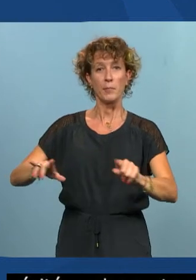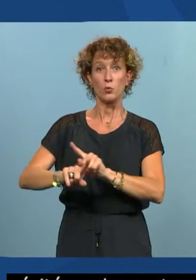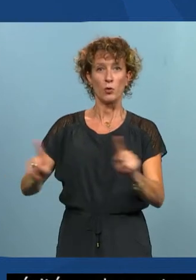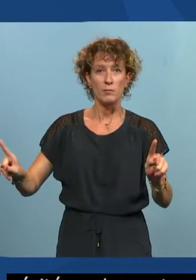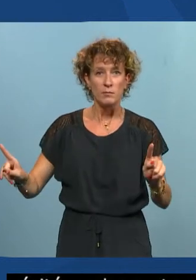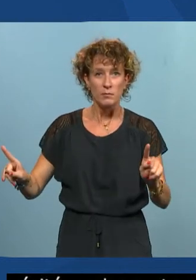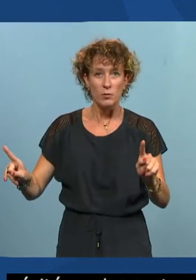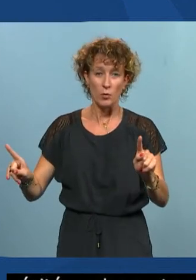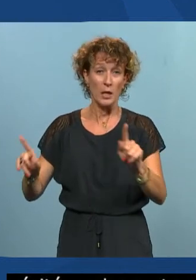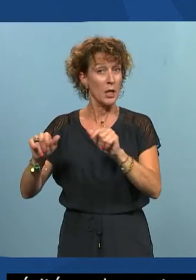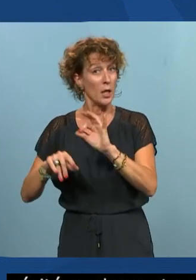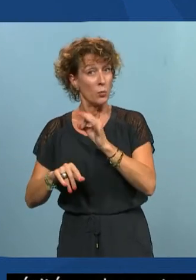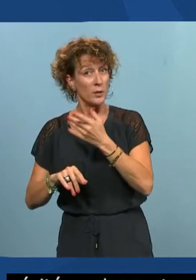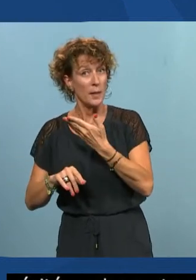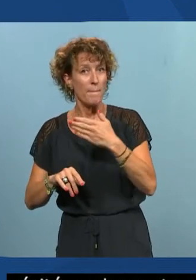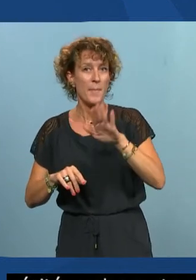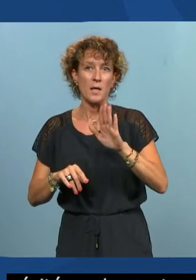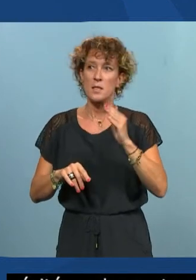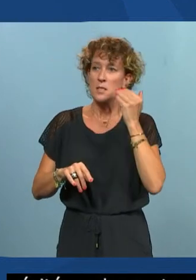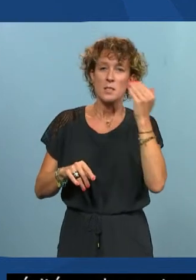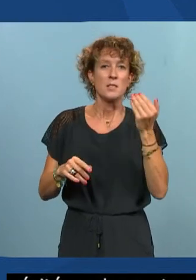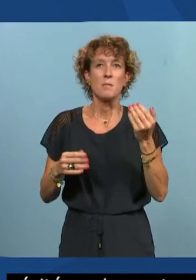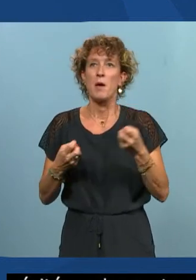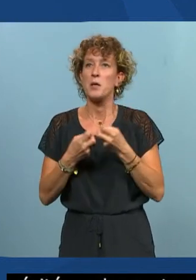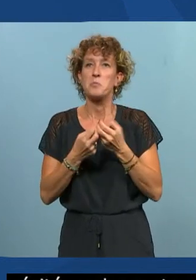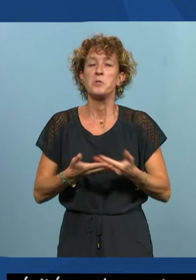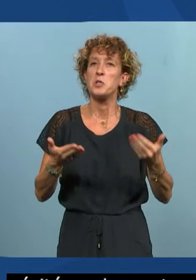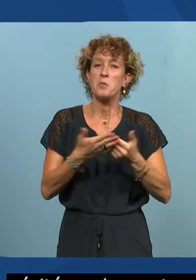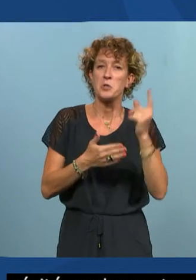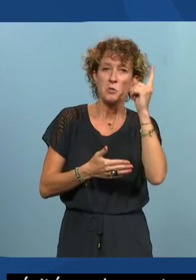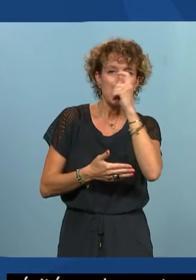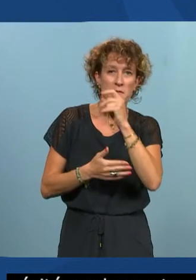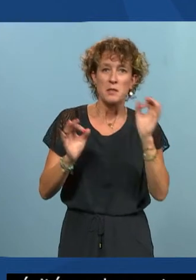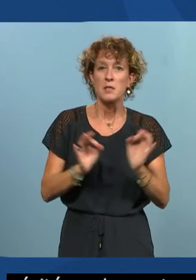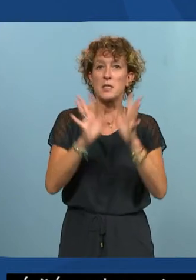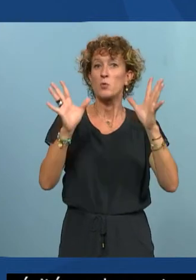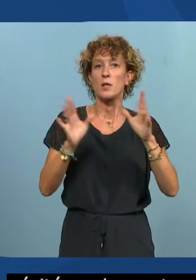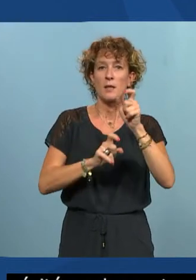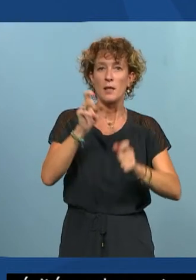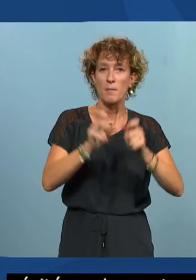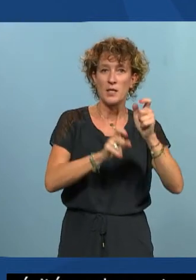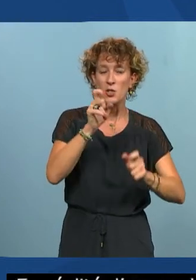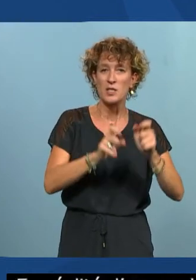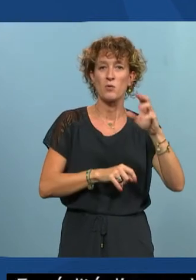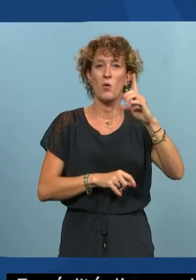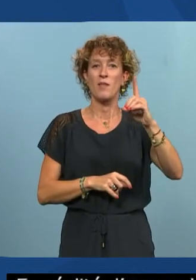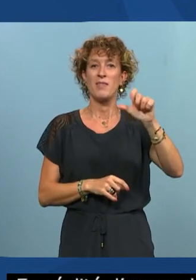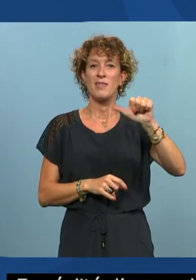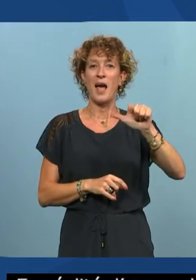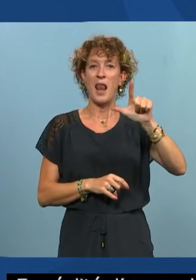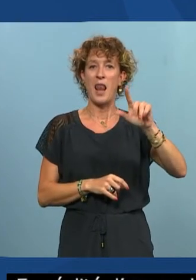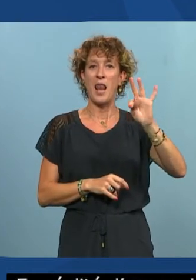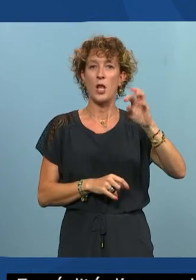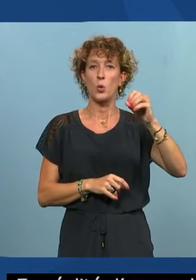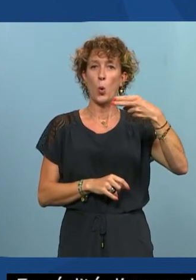ça peut être une difficulté qui va être ponctuelle, je pense aux personnes daltoniennes, on n pas besoin de périphériques spéciales, de